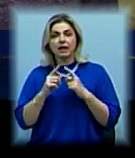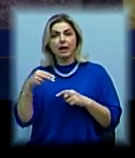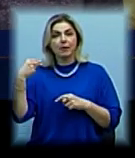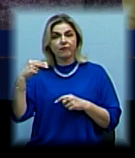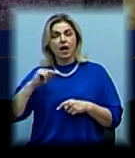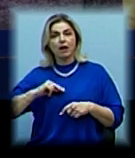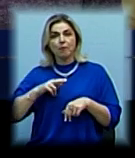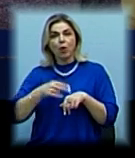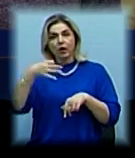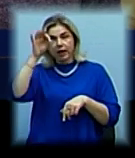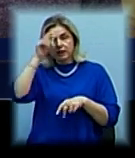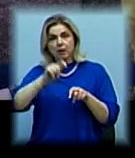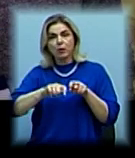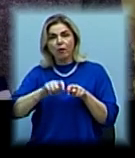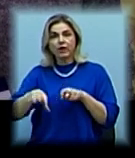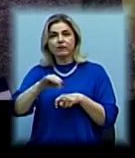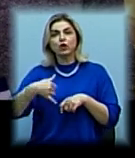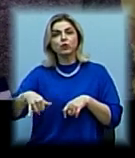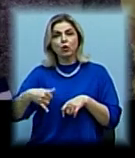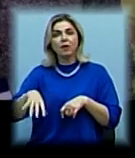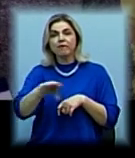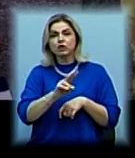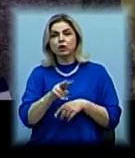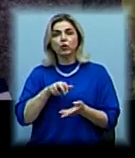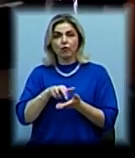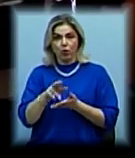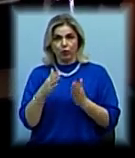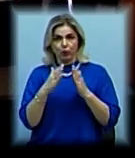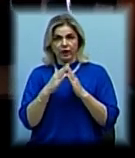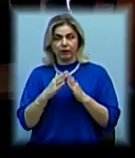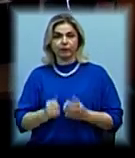співробітники поліції перевіряють вміст сумок всіх, хто заходить до будівлі.